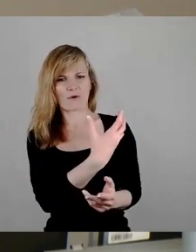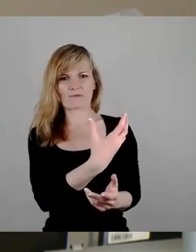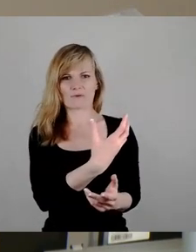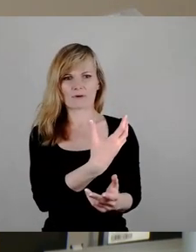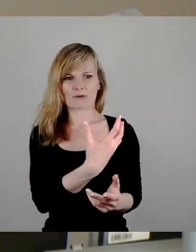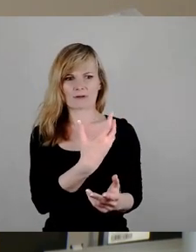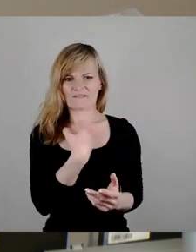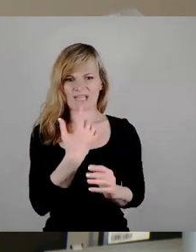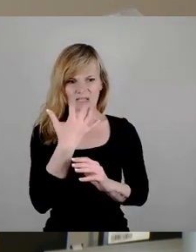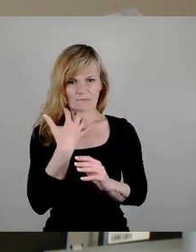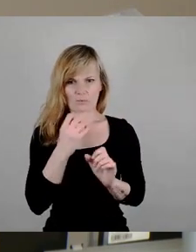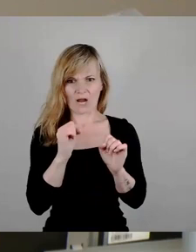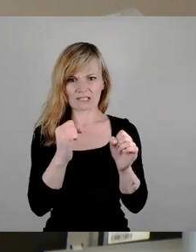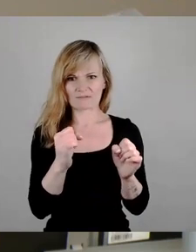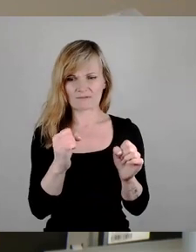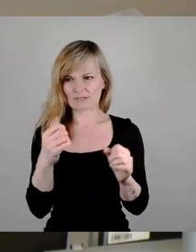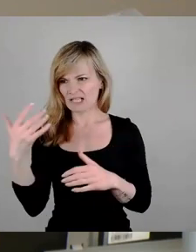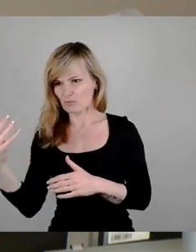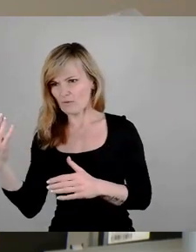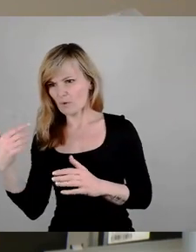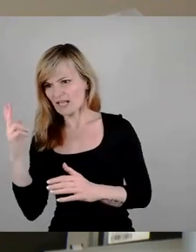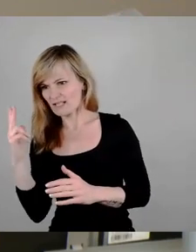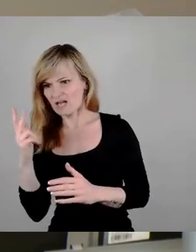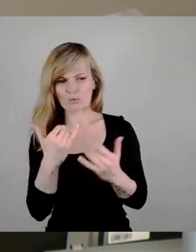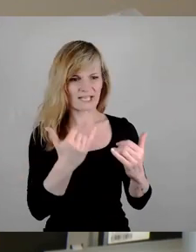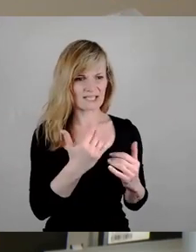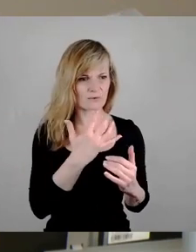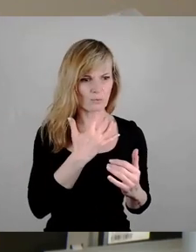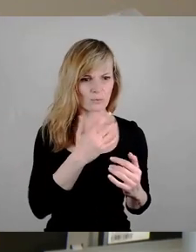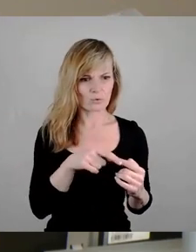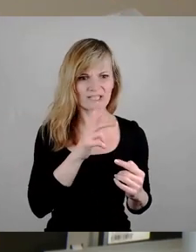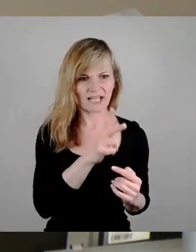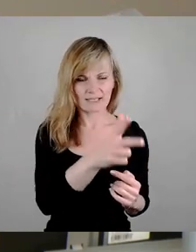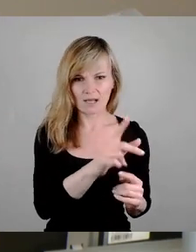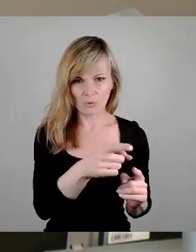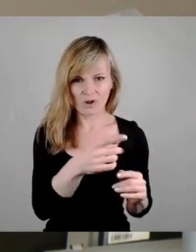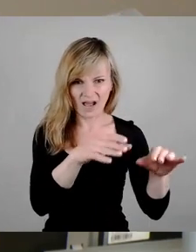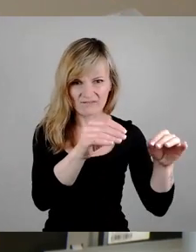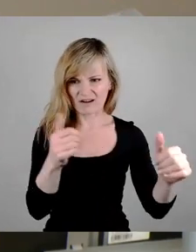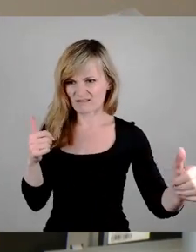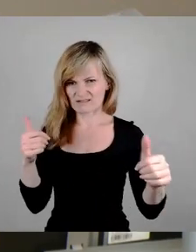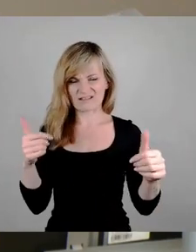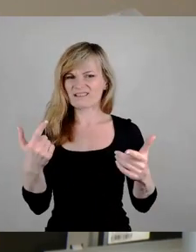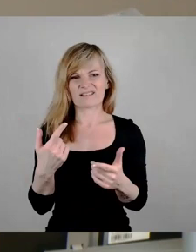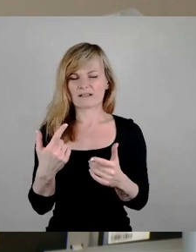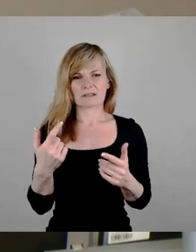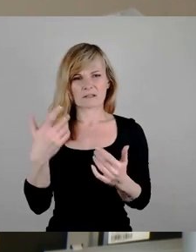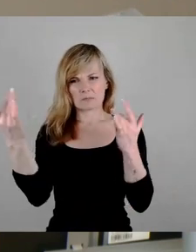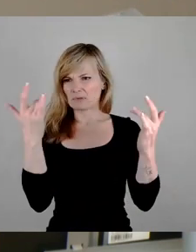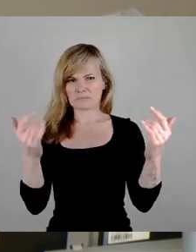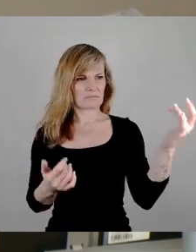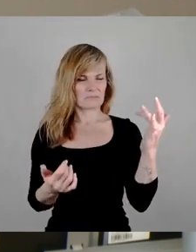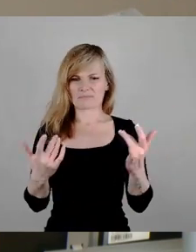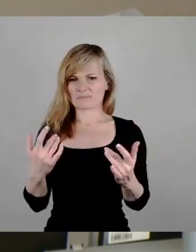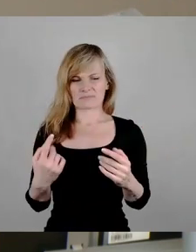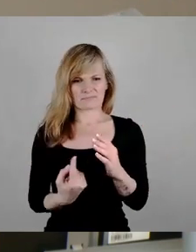was denn nun? Hätten wir das vor drei Jahren machen sollen oder machen wir es erst in drei Jahren? Die Kritik erscheint mir da nicht so ganz konsistent. Und ich